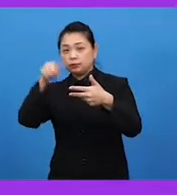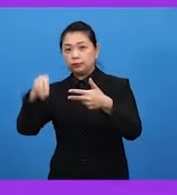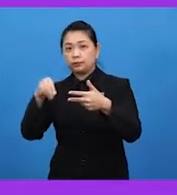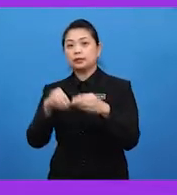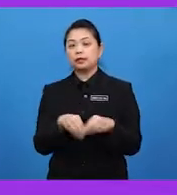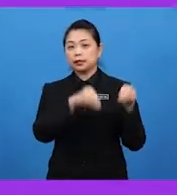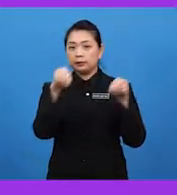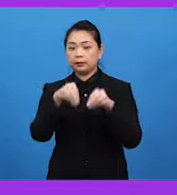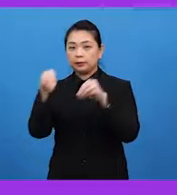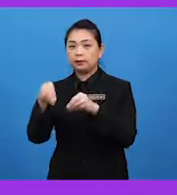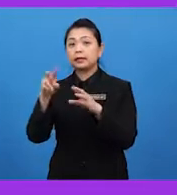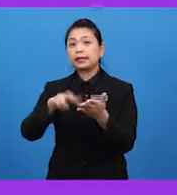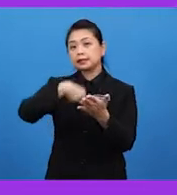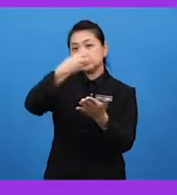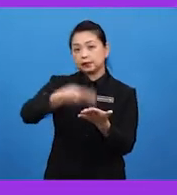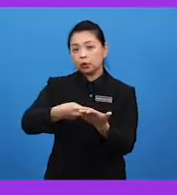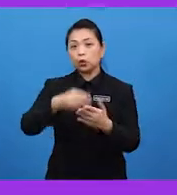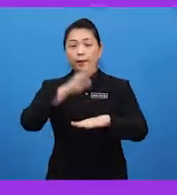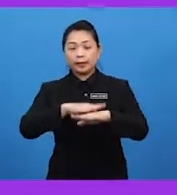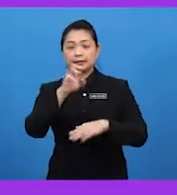jatuh pada stigma bunga.